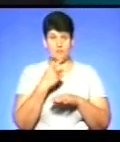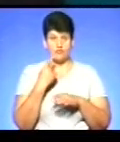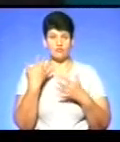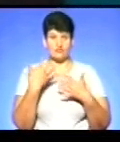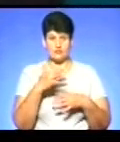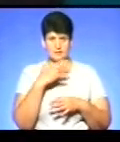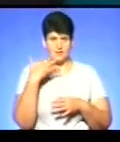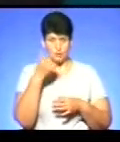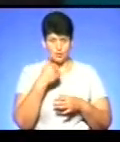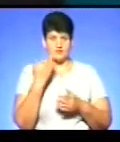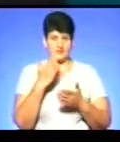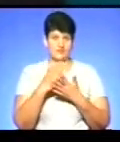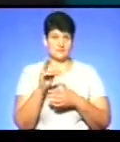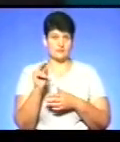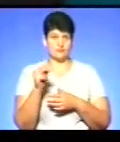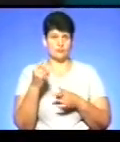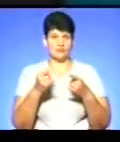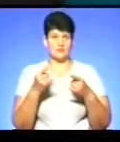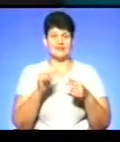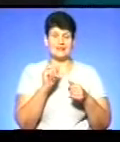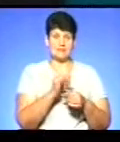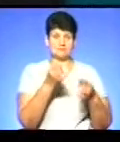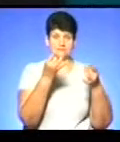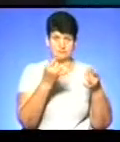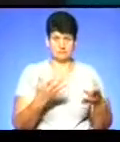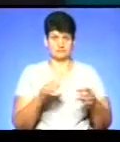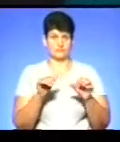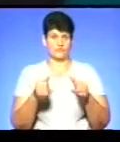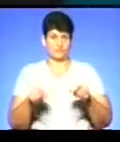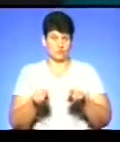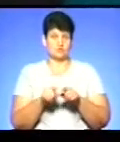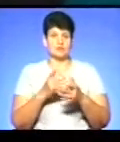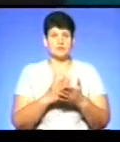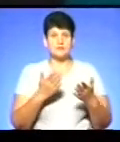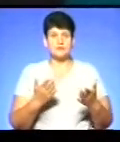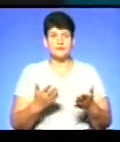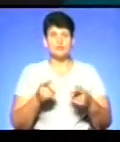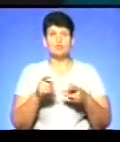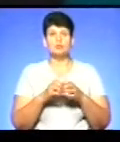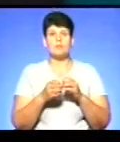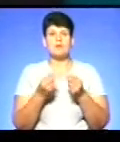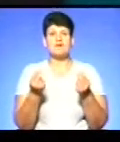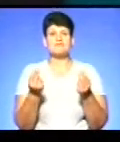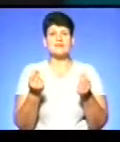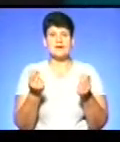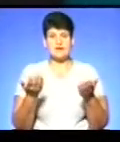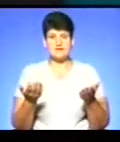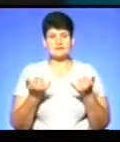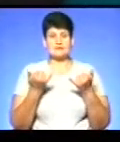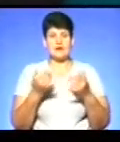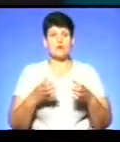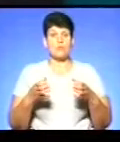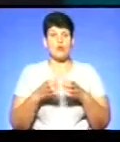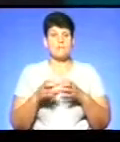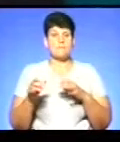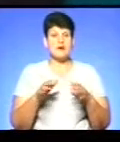перший рік у цифровому форматі і в аналоговому. І тут ще проблема фінансова, матеріальна для телекомпаній,